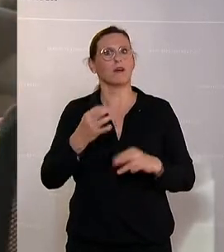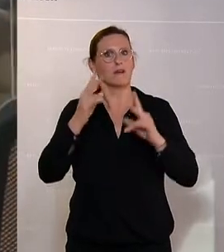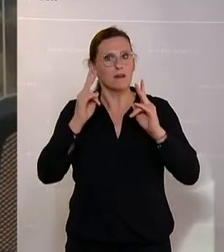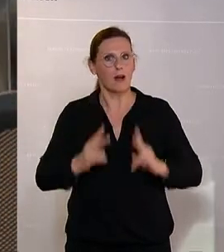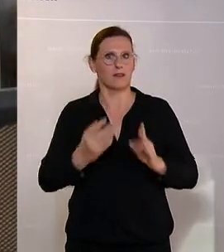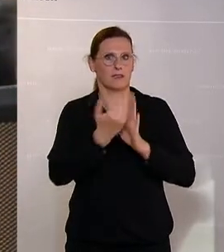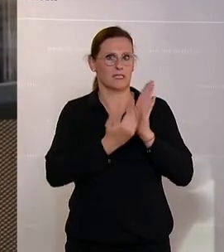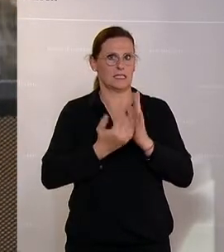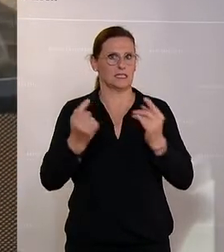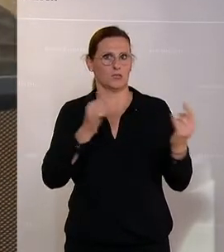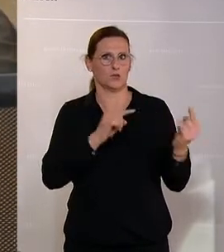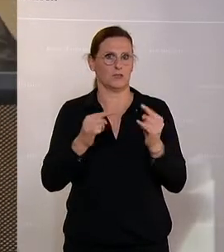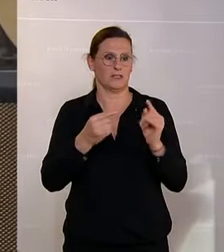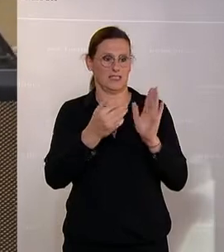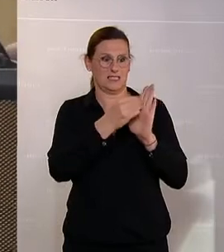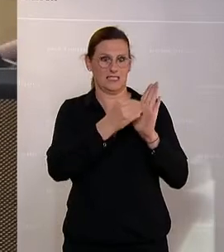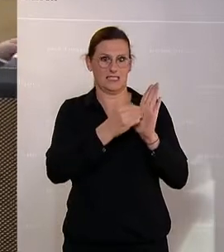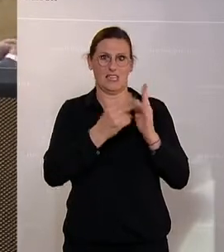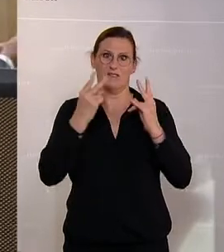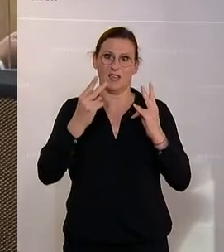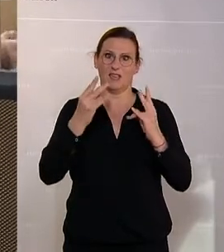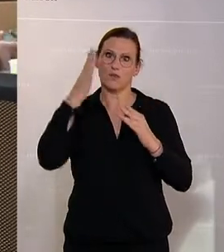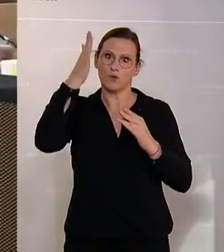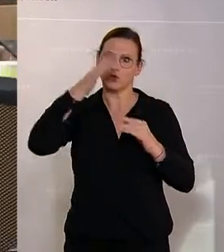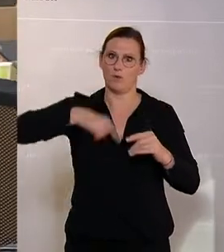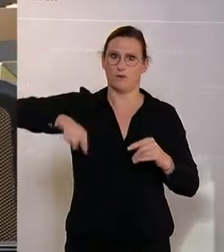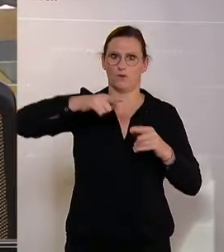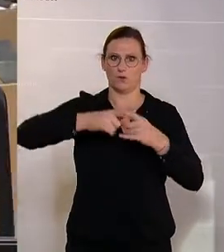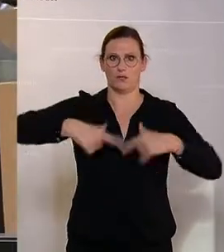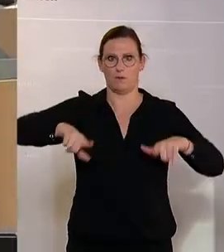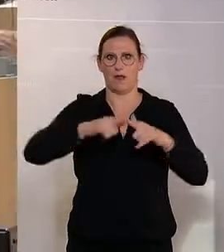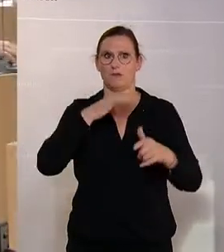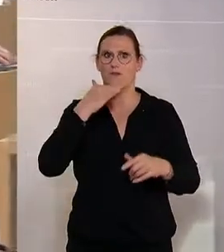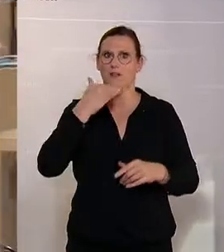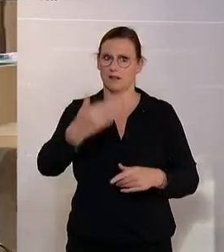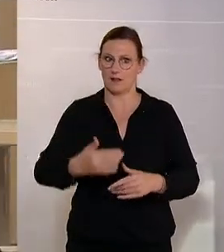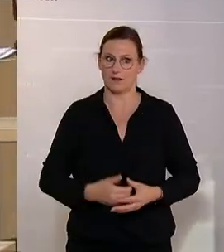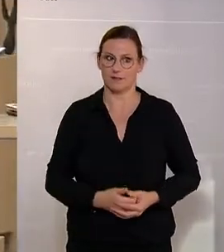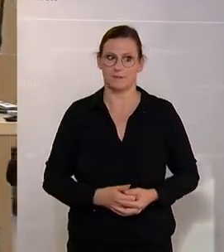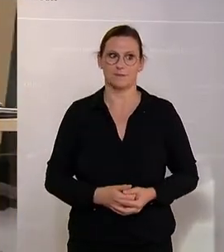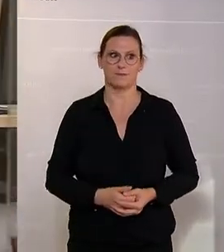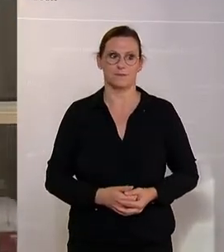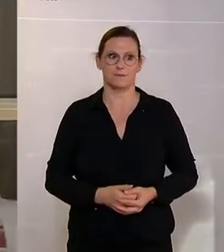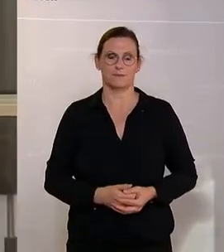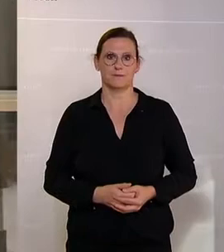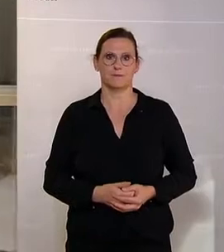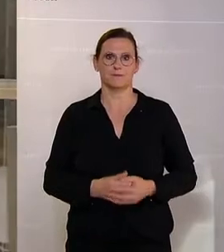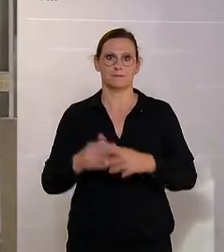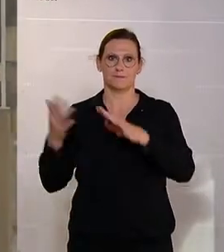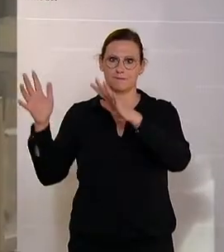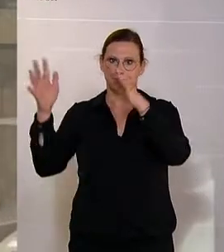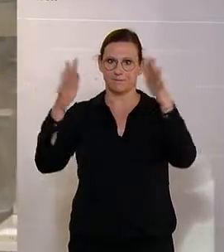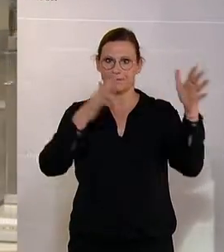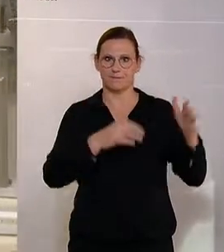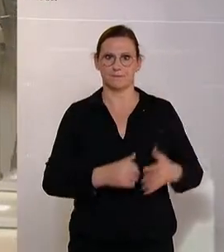Gesetz sprechen, denn das ist wichtig für die Zukunft unseres Landes. Vielen Dank. Das war Justizminister Alma Sadic, die die